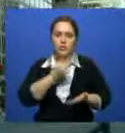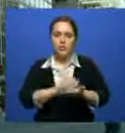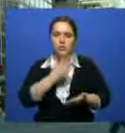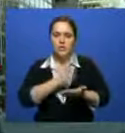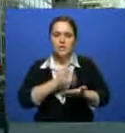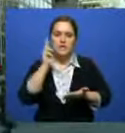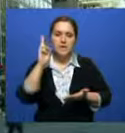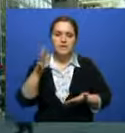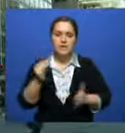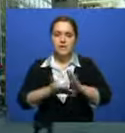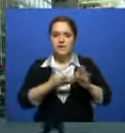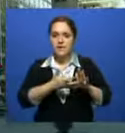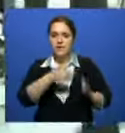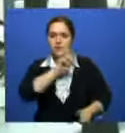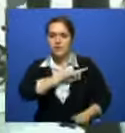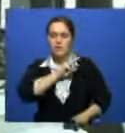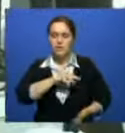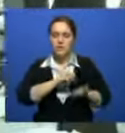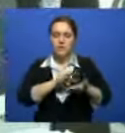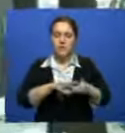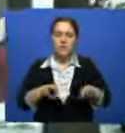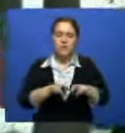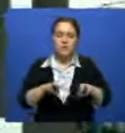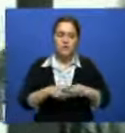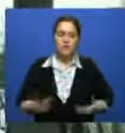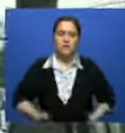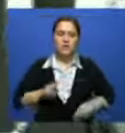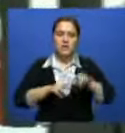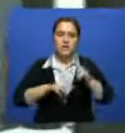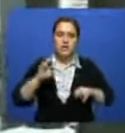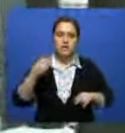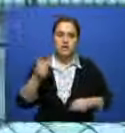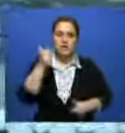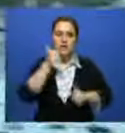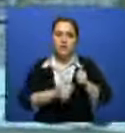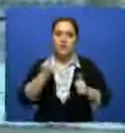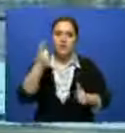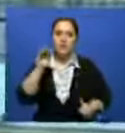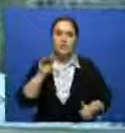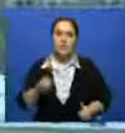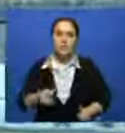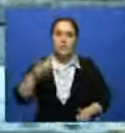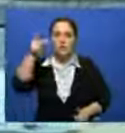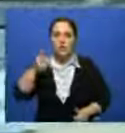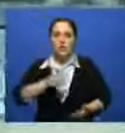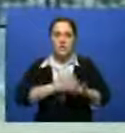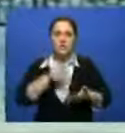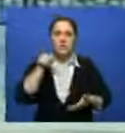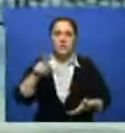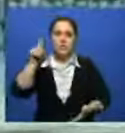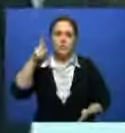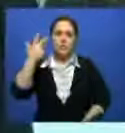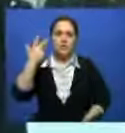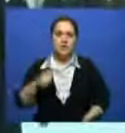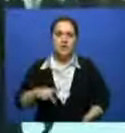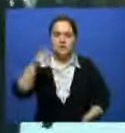нехватка социальных рабочих мест. По данным Министерства жилищного строительства США, на каждые 100 тысяч вашингтонцев приходится 1130